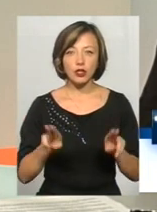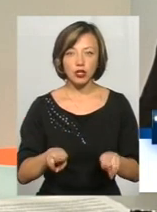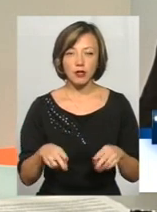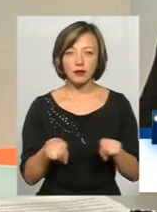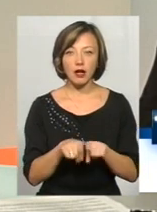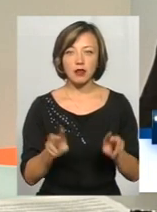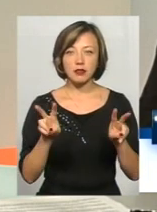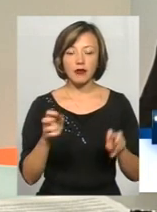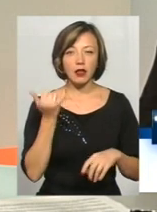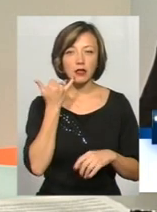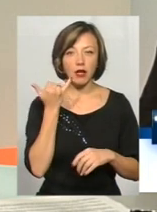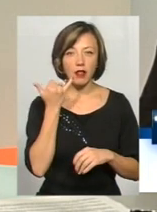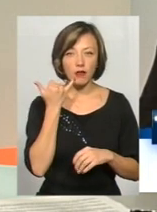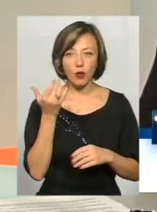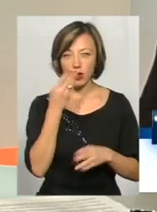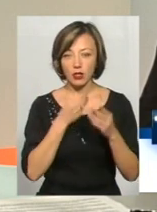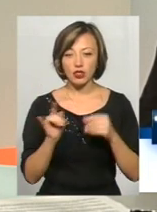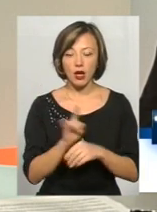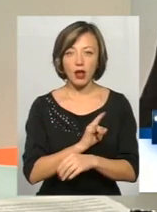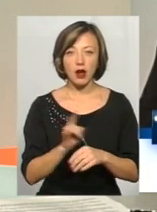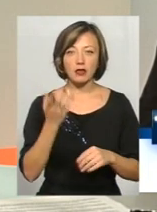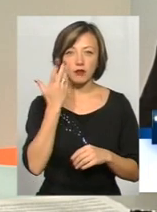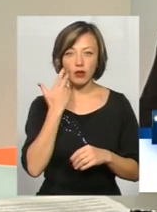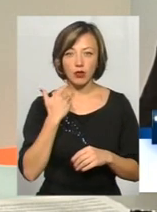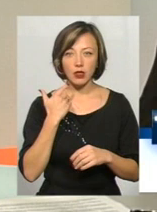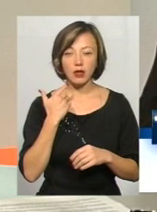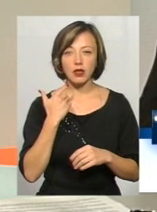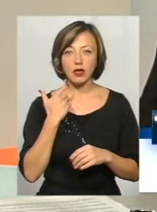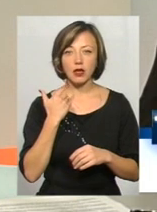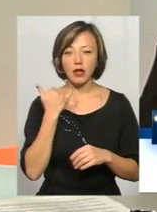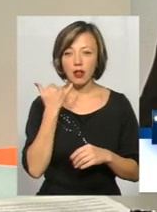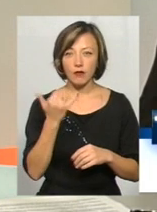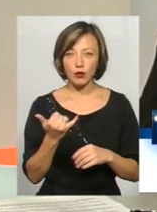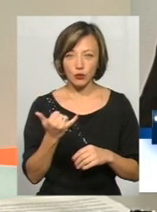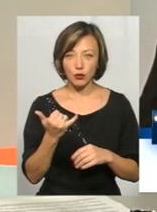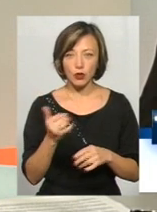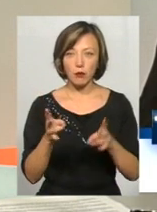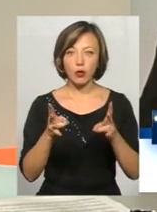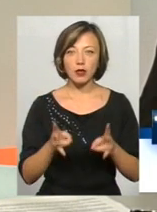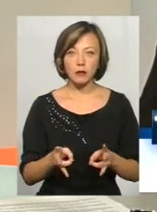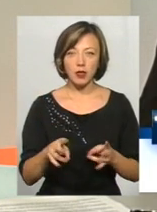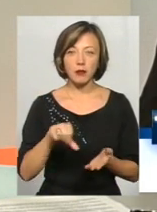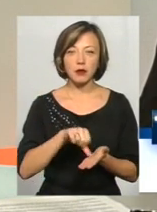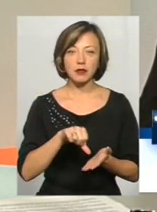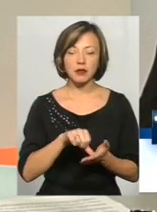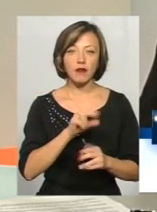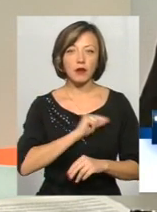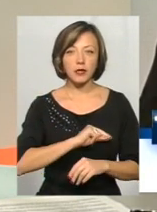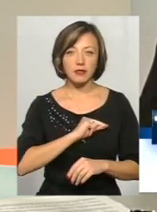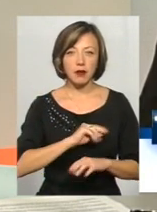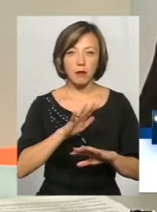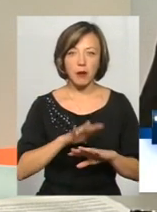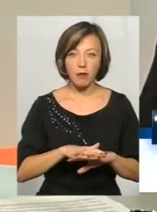так звані телефонні шахрайства. Коли шахрії телефонують потерпілим, представляються працівниками